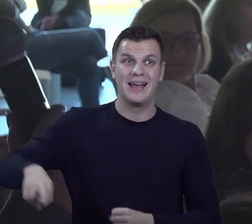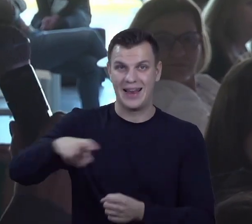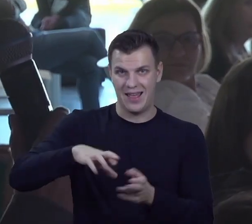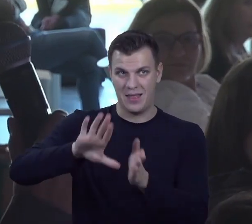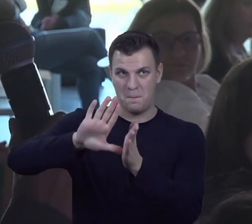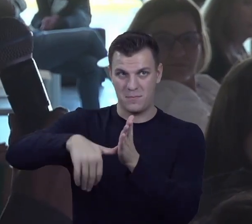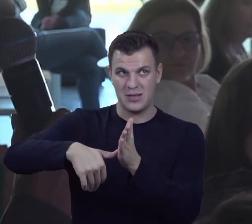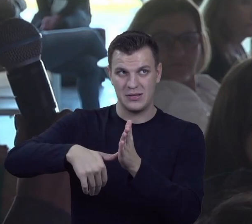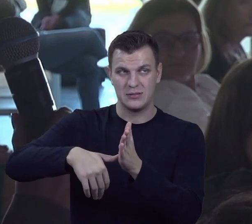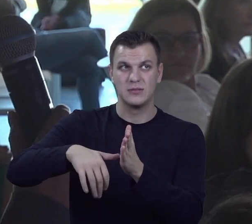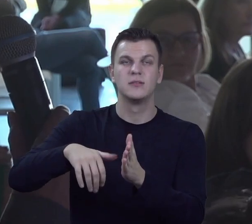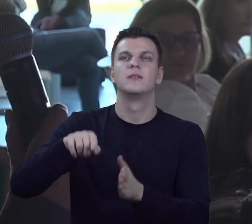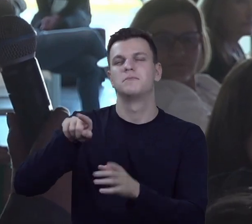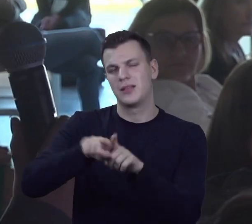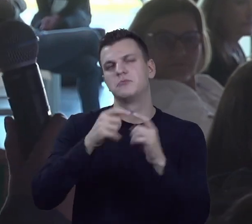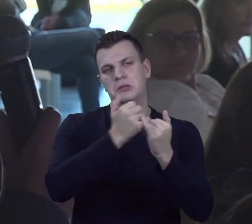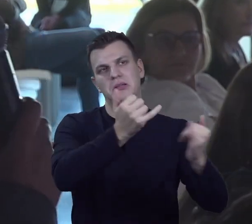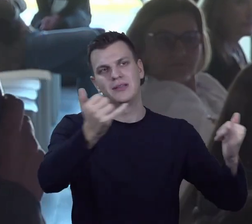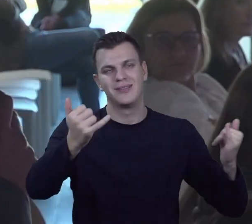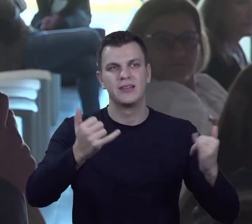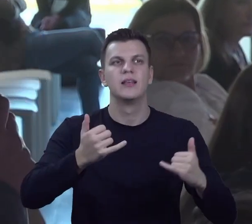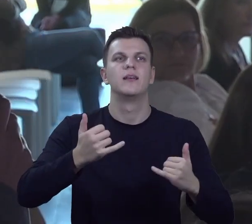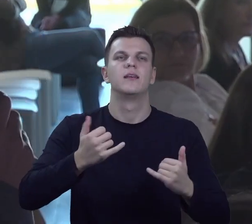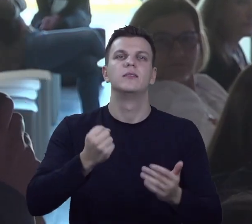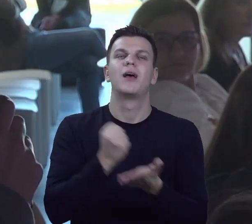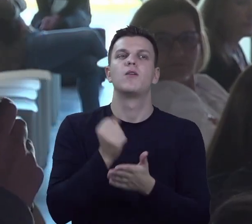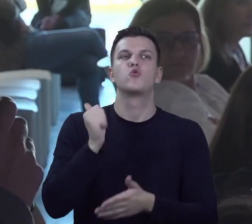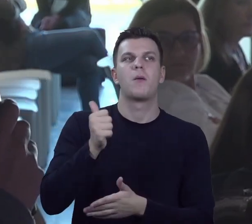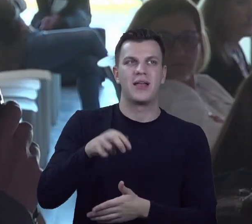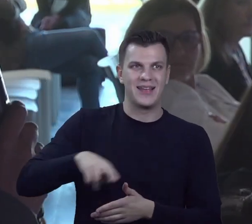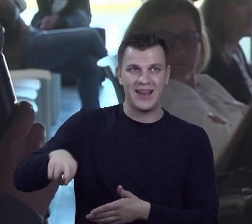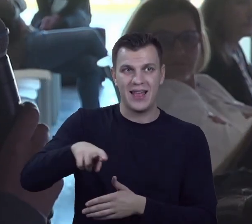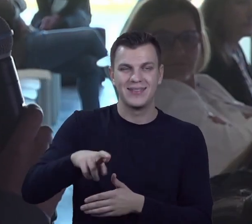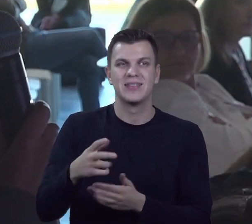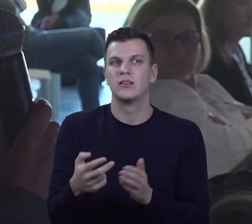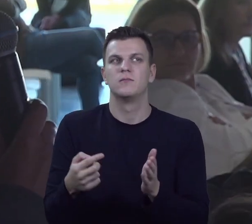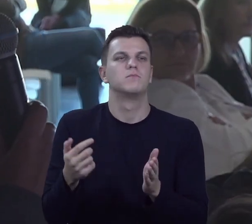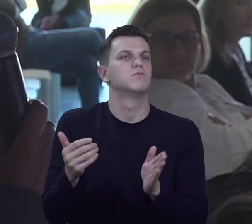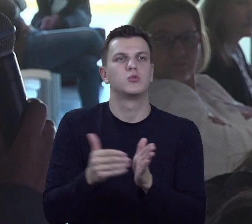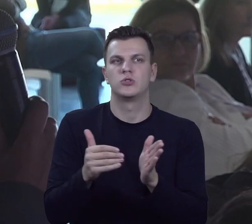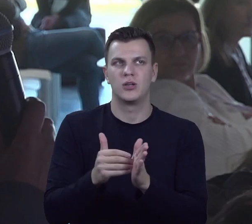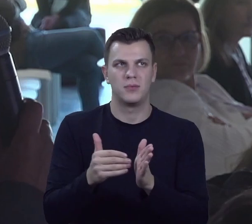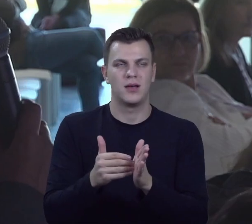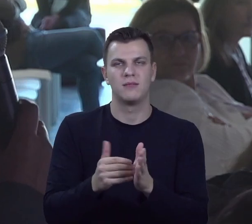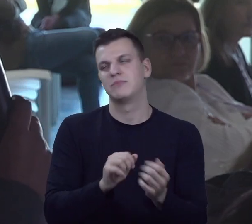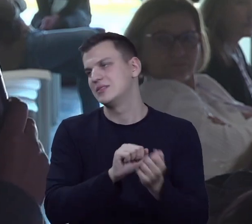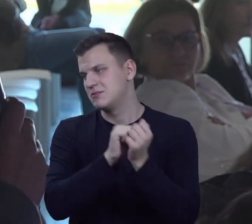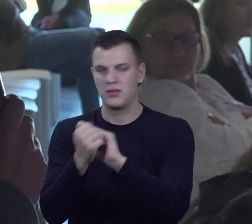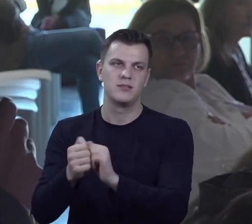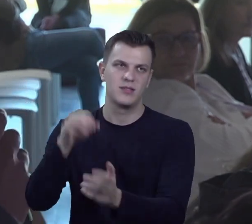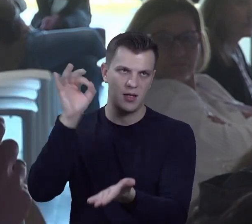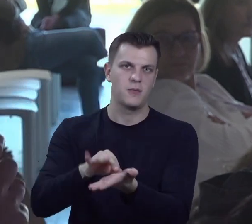pozostałe również i kwestia kompetencji rad to jest coś, co wymaga przemodelowania na pewno.